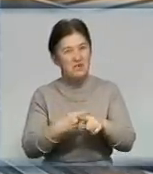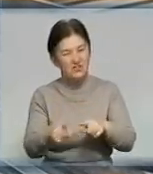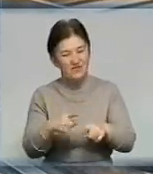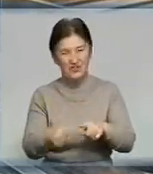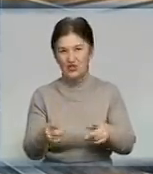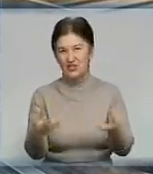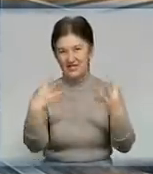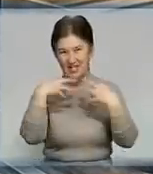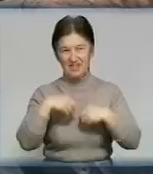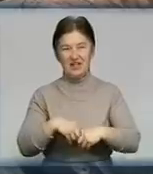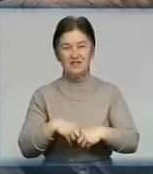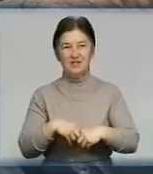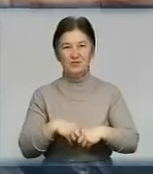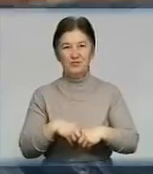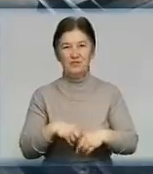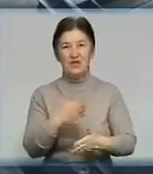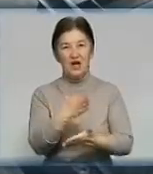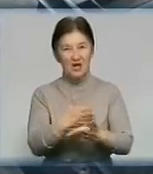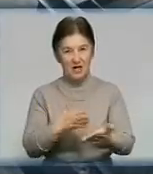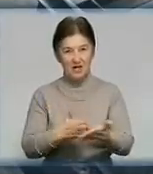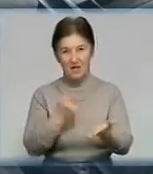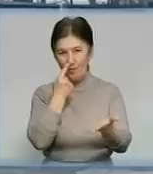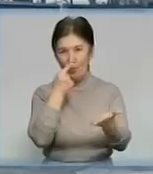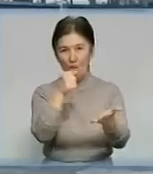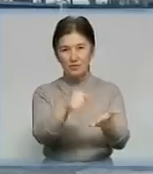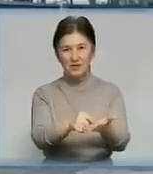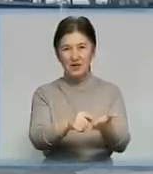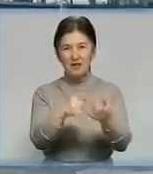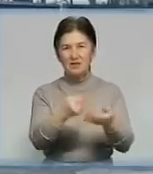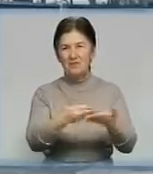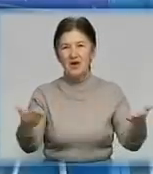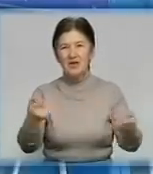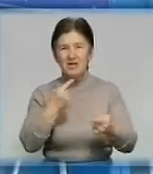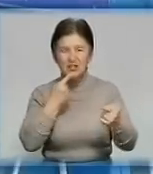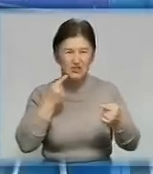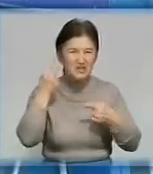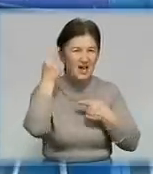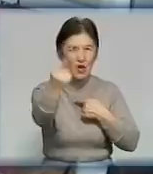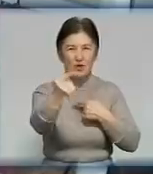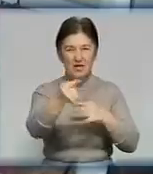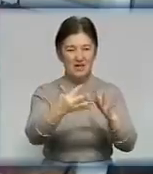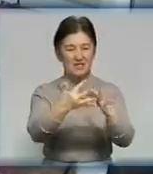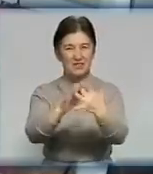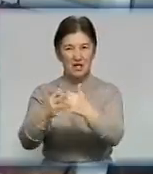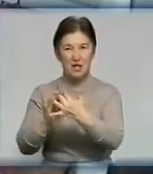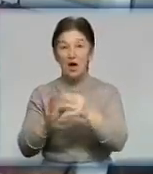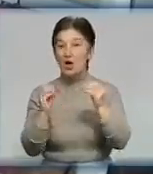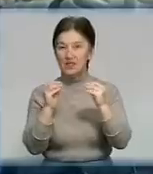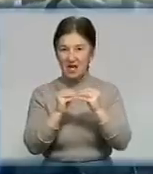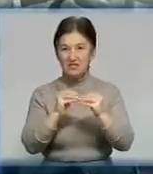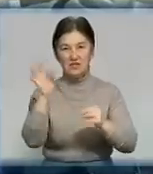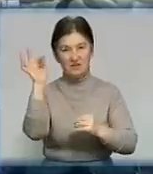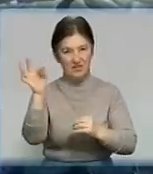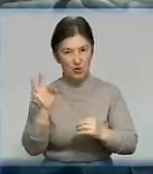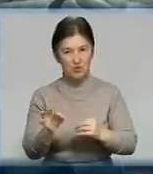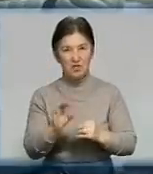продукцію через мережу райспоживтовариства. Хліб потрапляє на прилавки навіть найвіддаленіших сіл району. 10% хліба – соціальний.